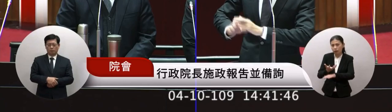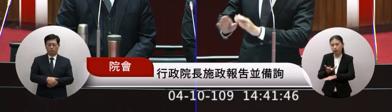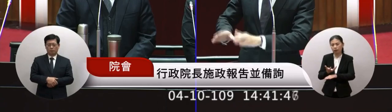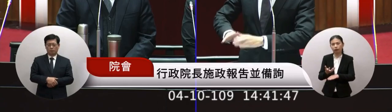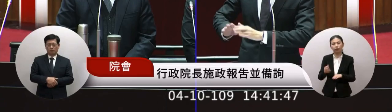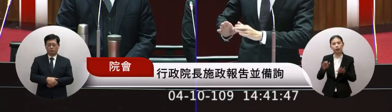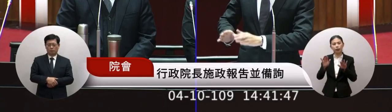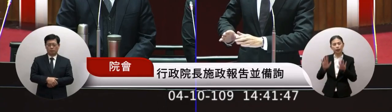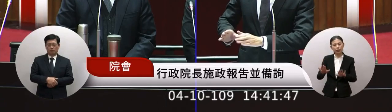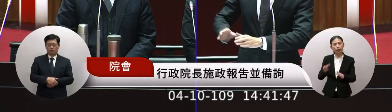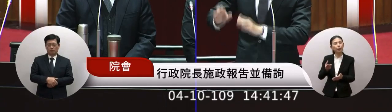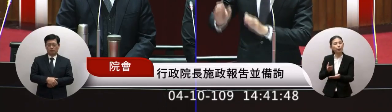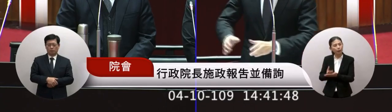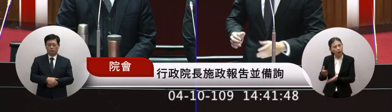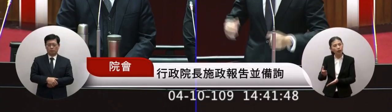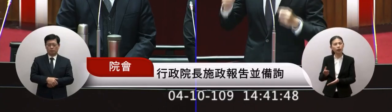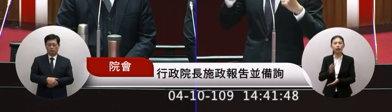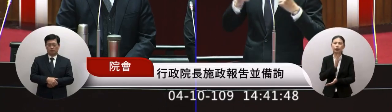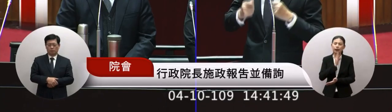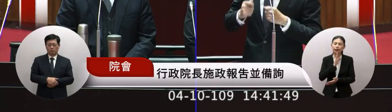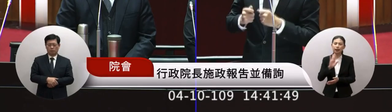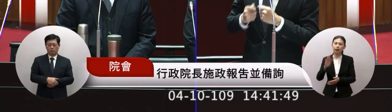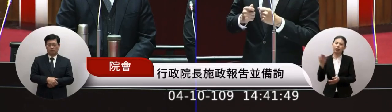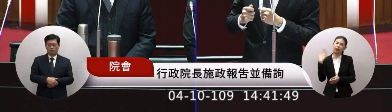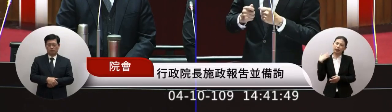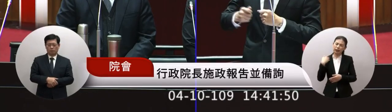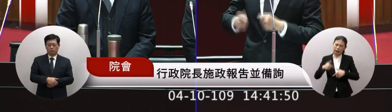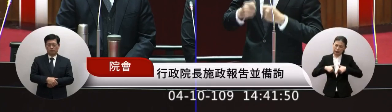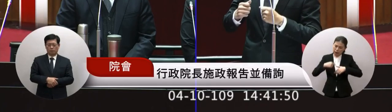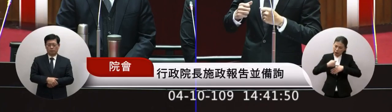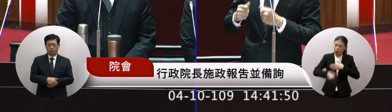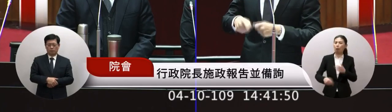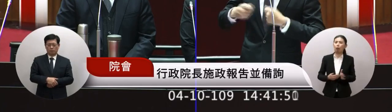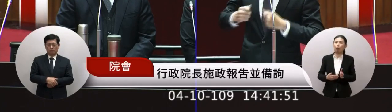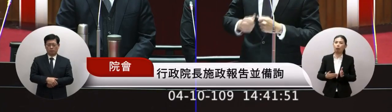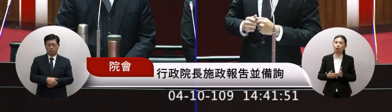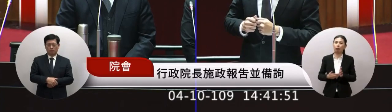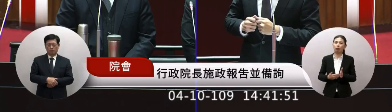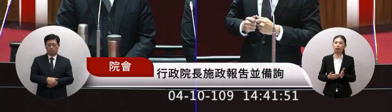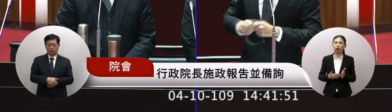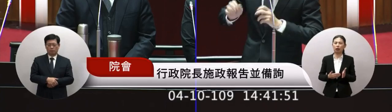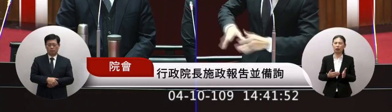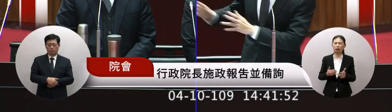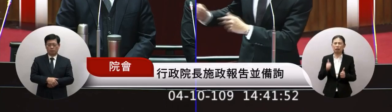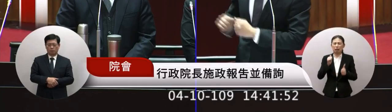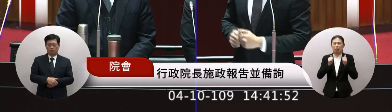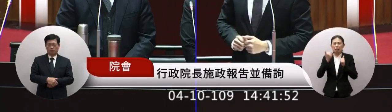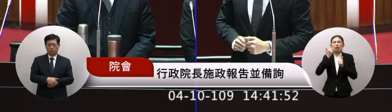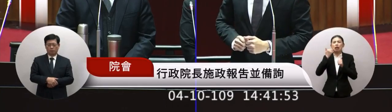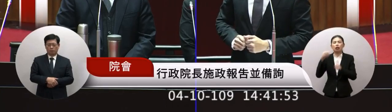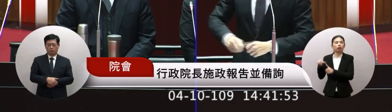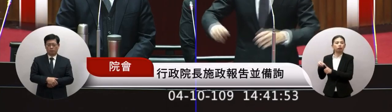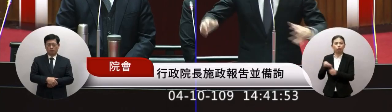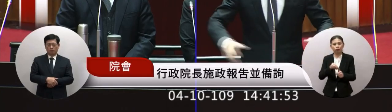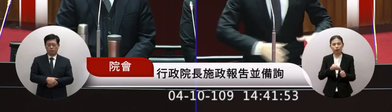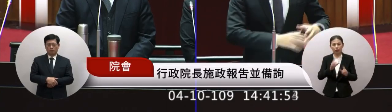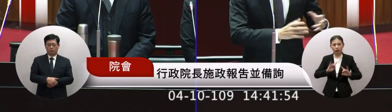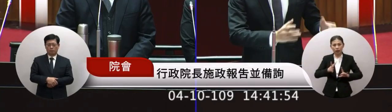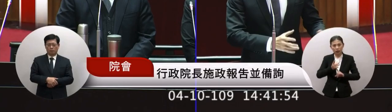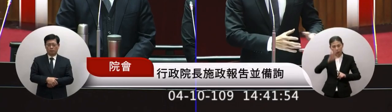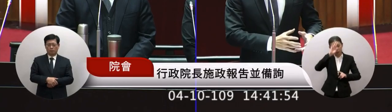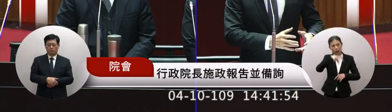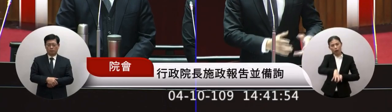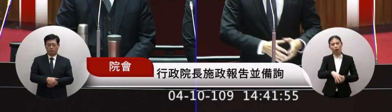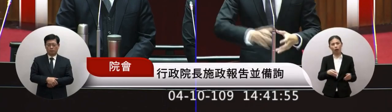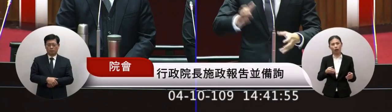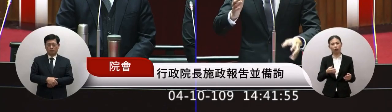想辦法要把他補充但是他過去的創傷發作的時候就把他送去真心便宜沒有一個專